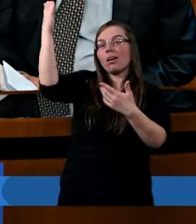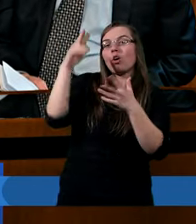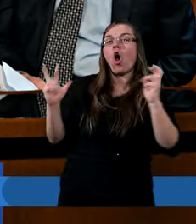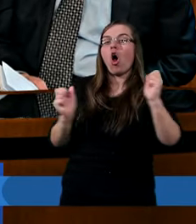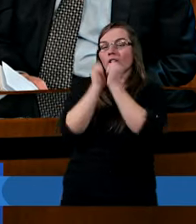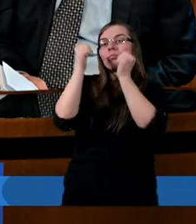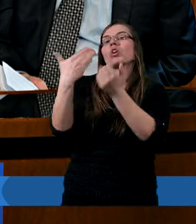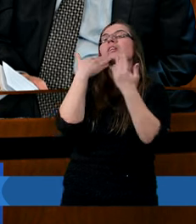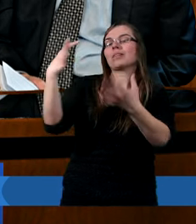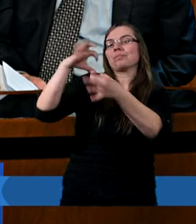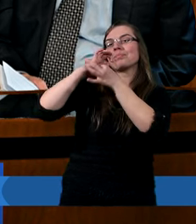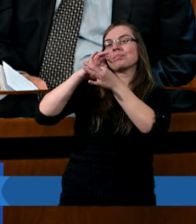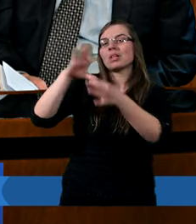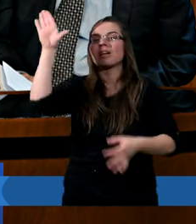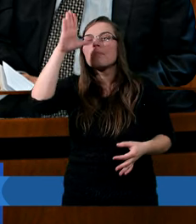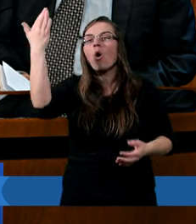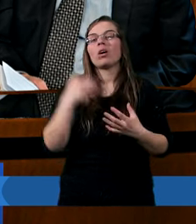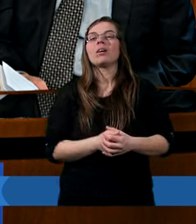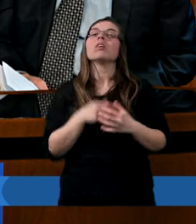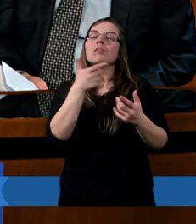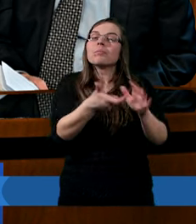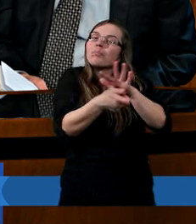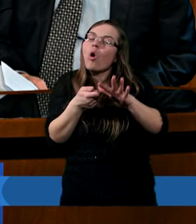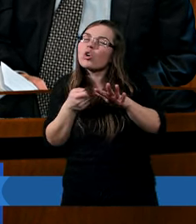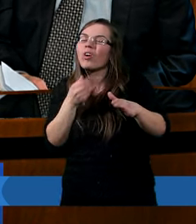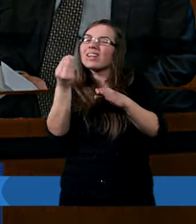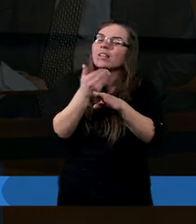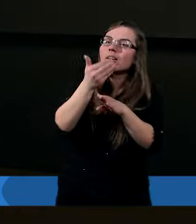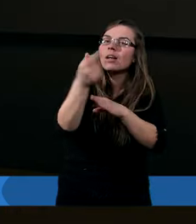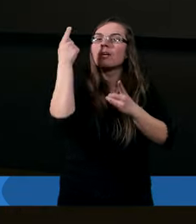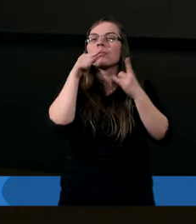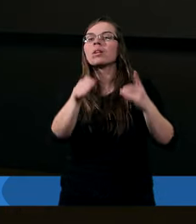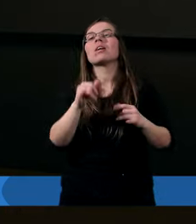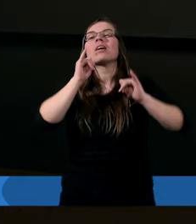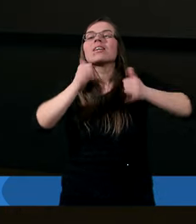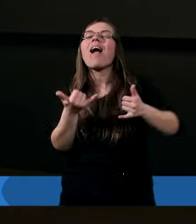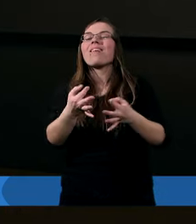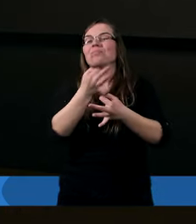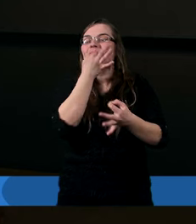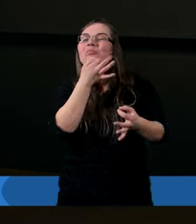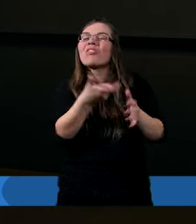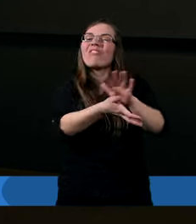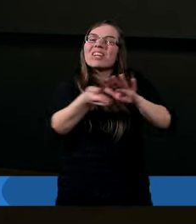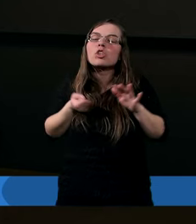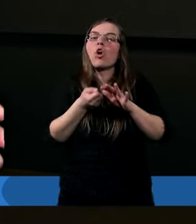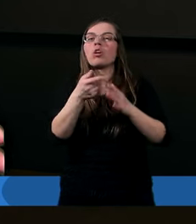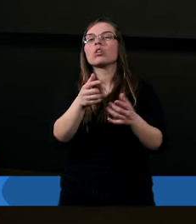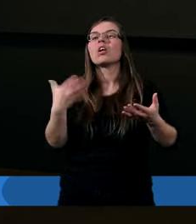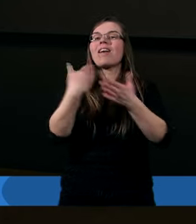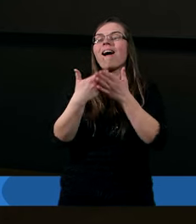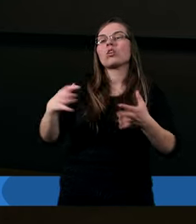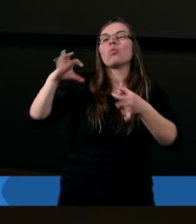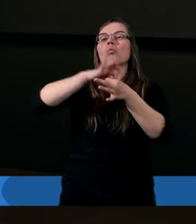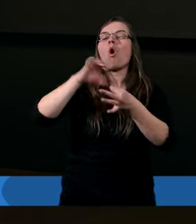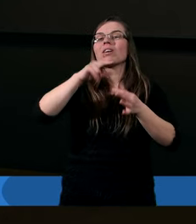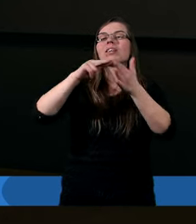możecie osiągnąć. Pociągnę tę myśl. Jak pociągnąć? Dlaczego to łączy z